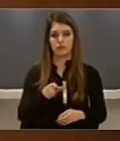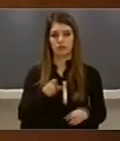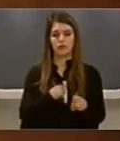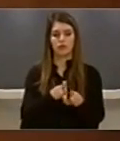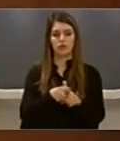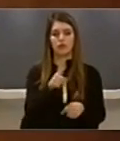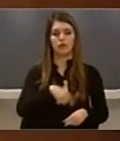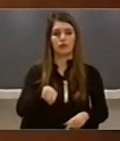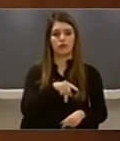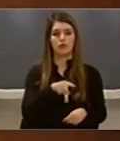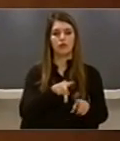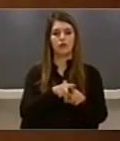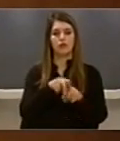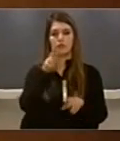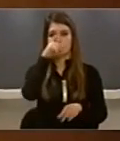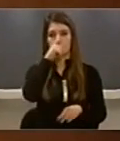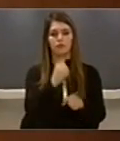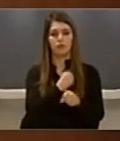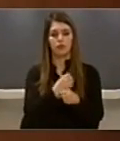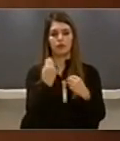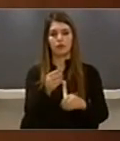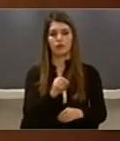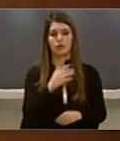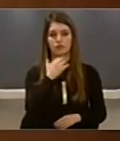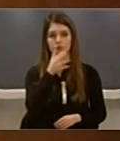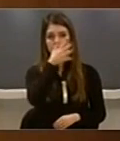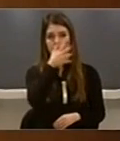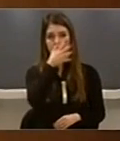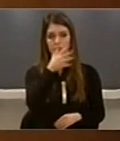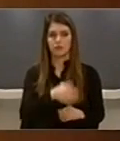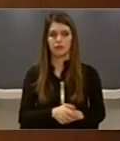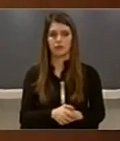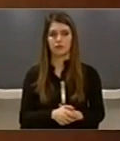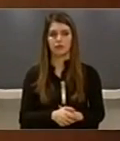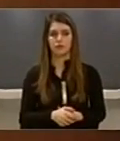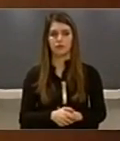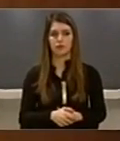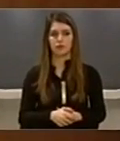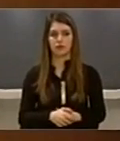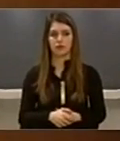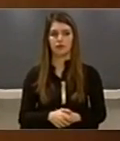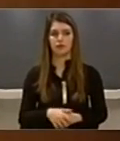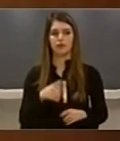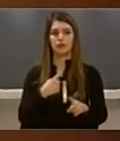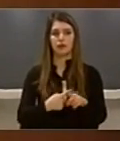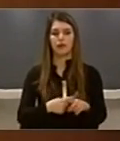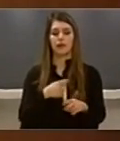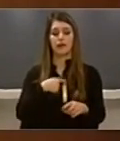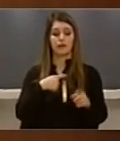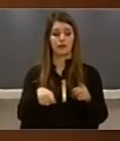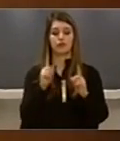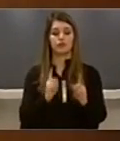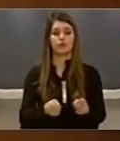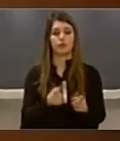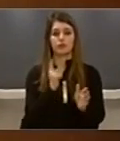tregojnë Kundër popullit të tyre Kundër të vetë mitë popull në Evropë Por qëfar të bëjmë ne? Ne sa më parë duhet të